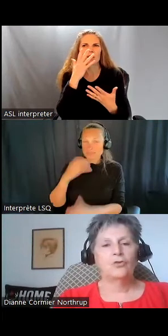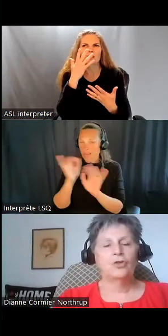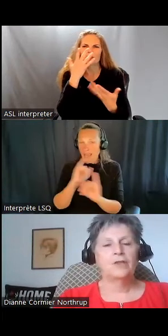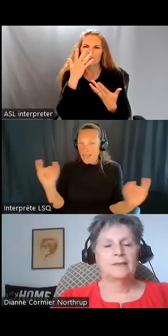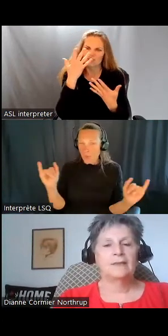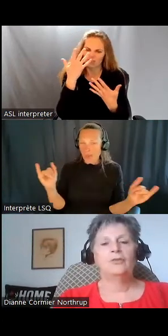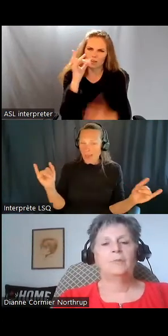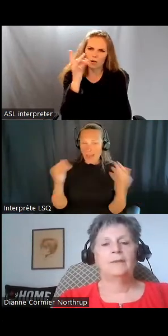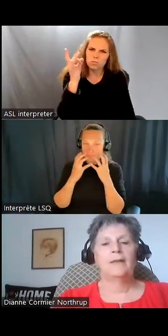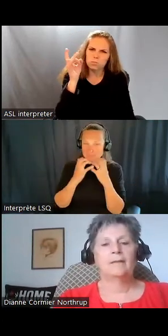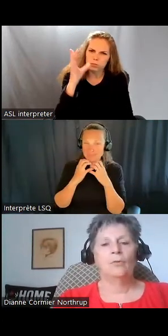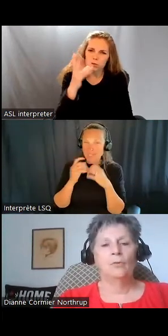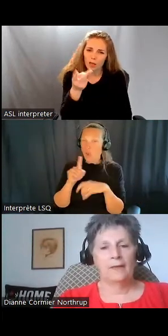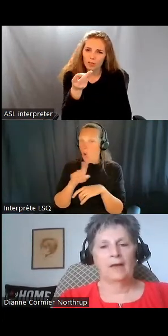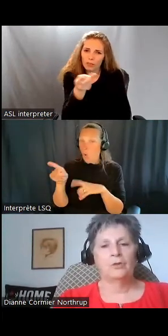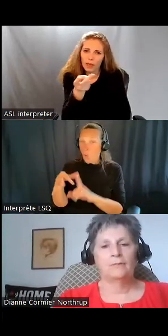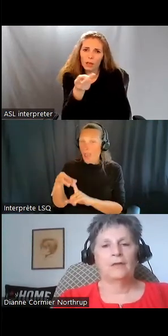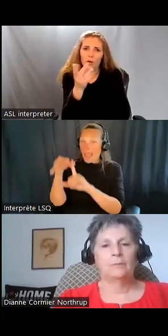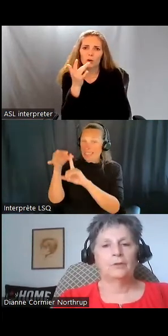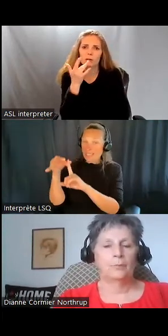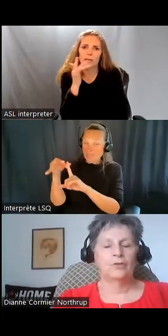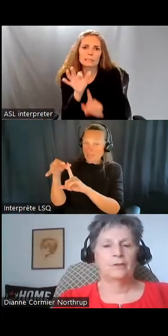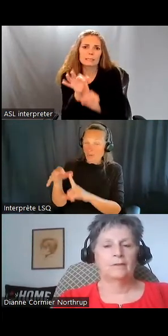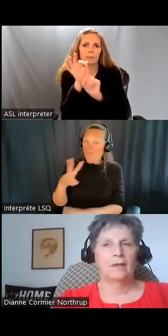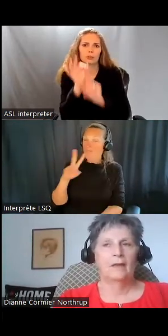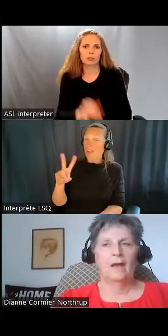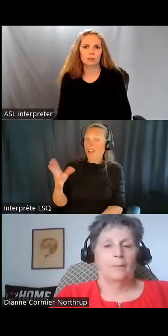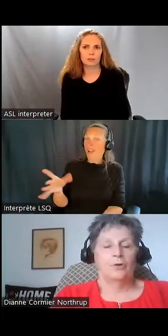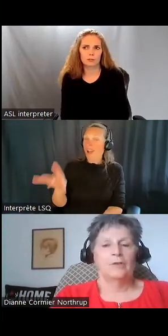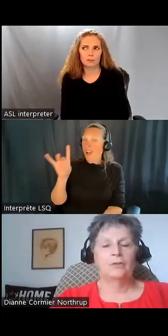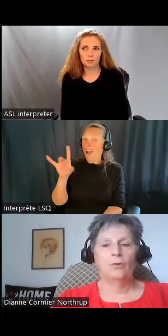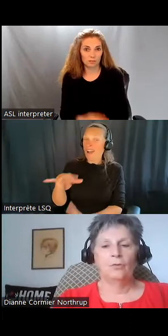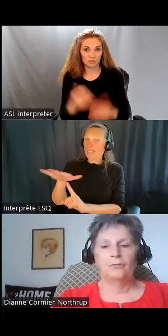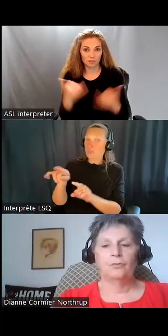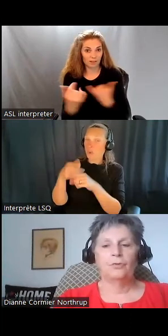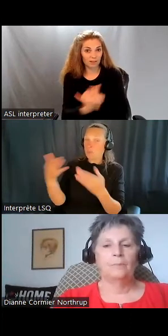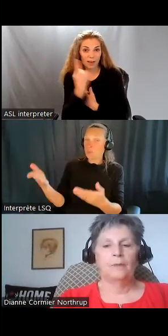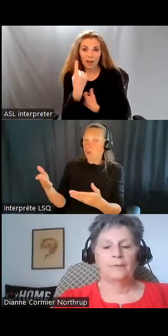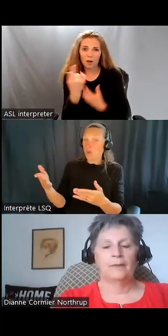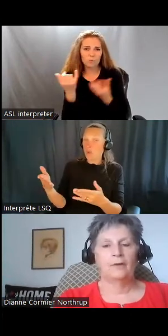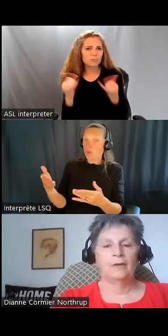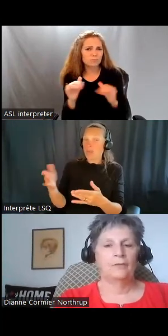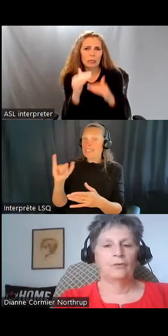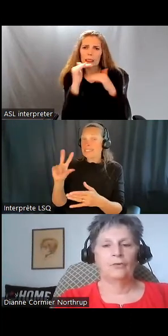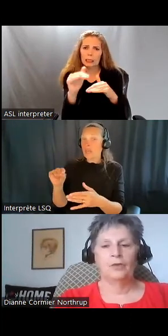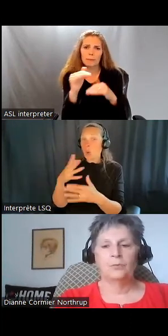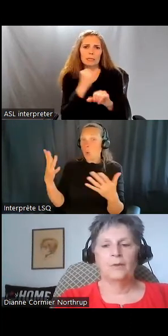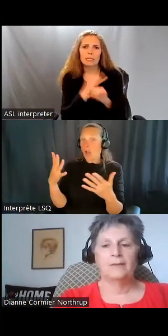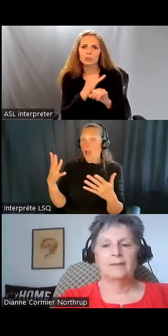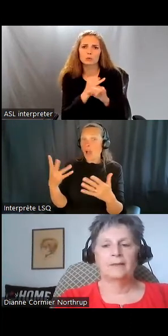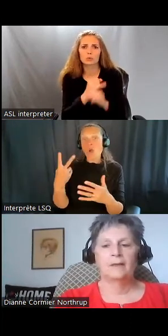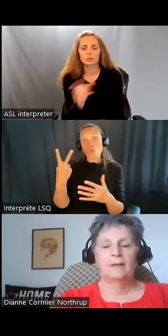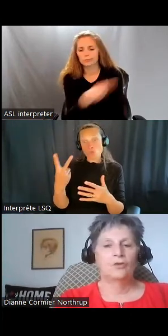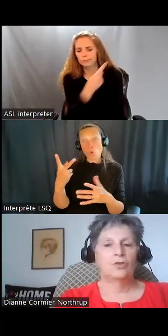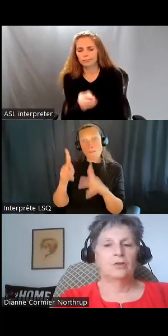qu'ils sont l'exception. Les institutions continuent d'être la seule option disponible. Je connais deux jeunes